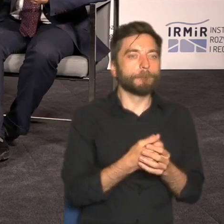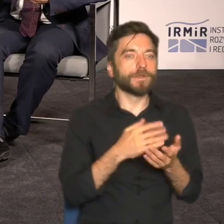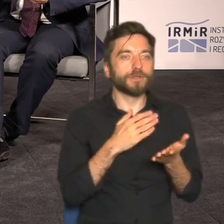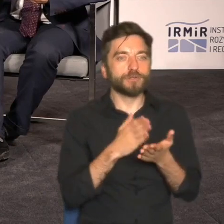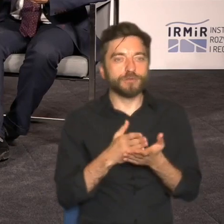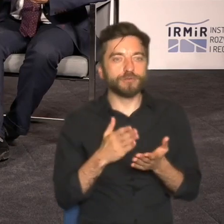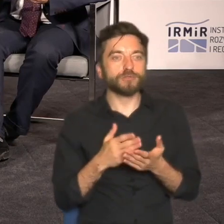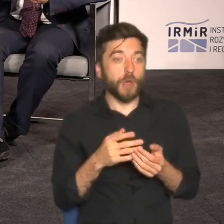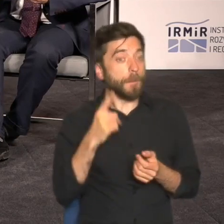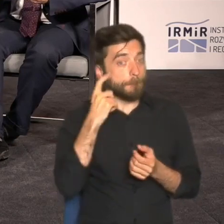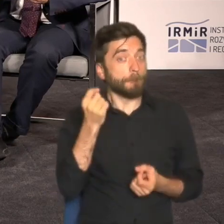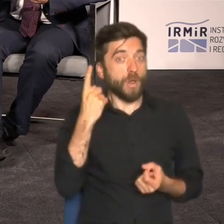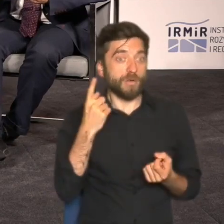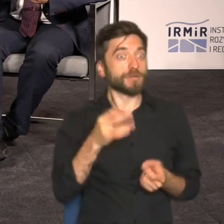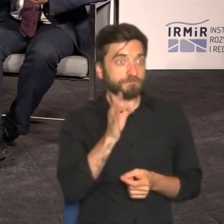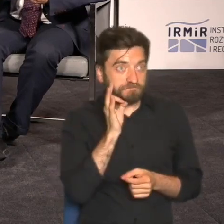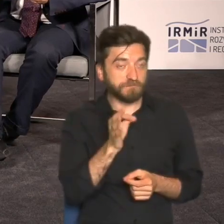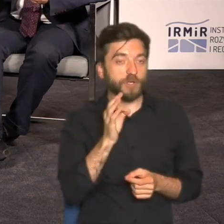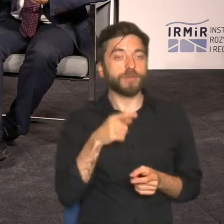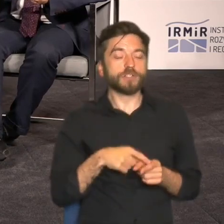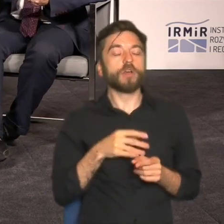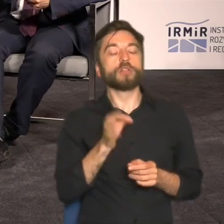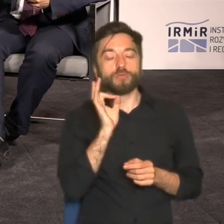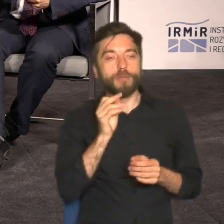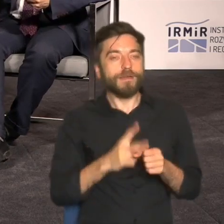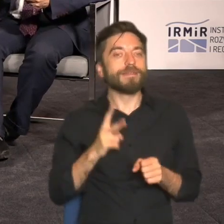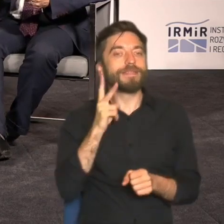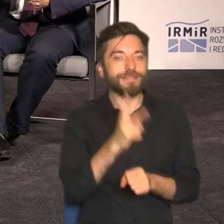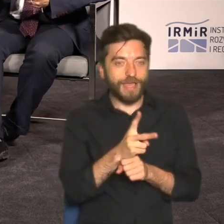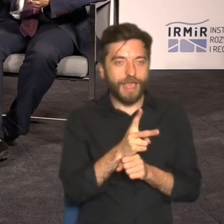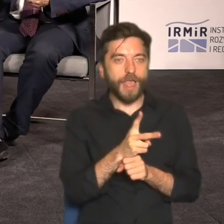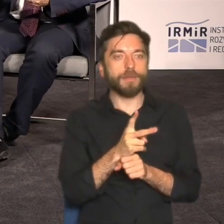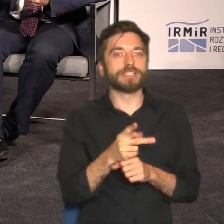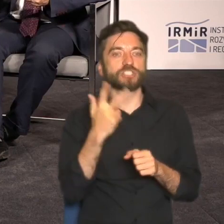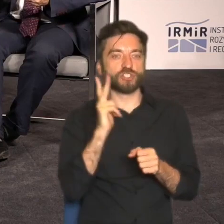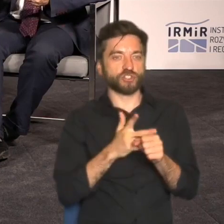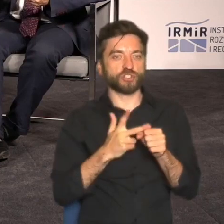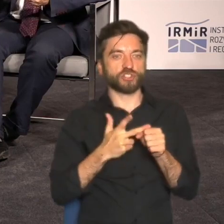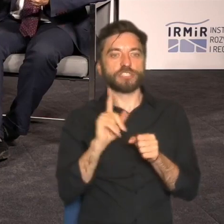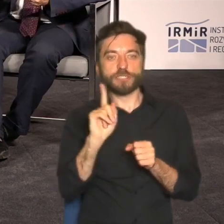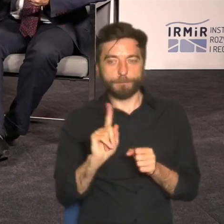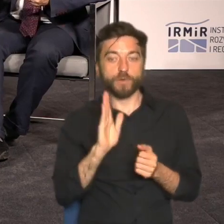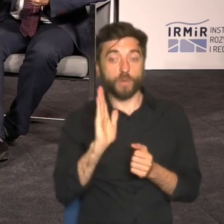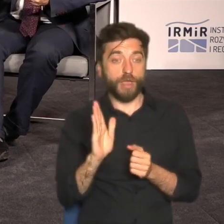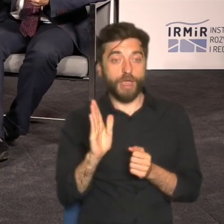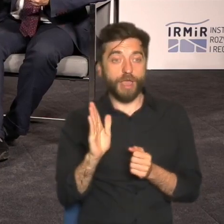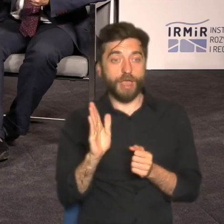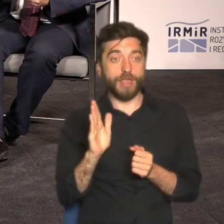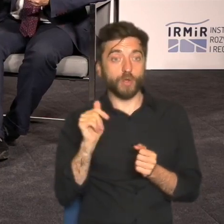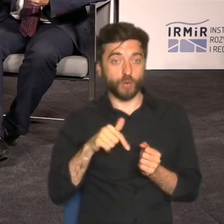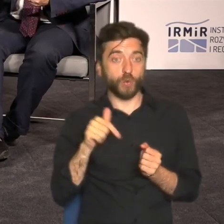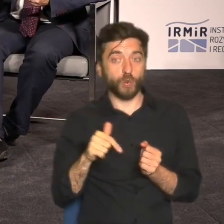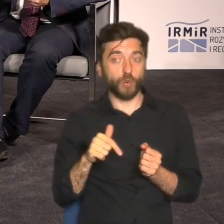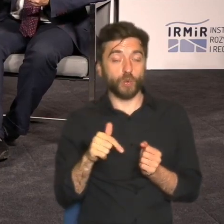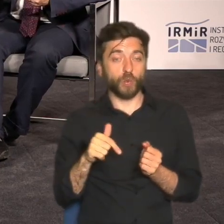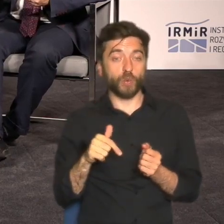ale myślę że to jest akurat dobry wstęp do tego co będziemy mieli już za pół godziny bo za pół godziny na tym kanale